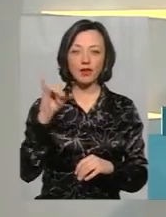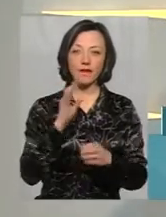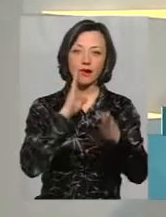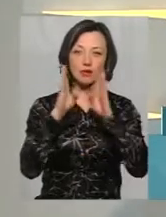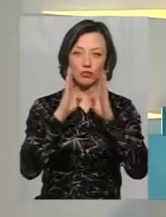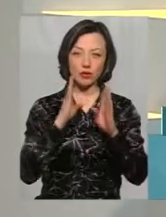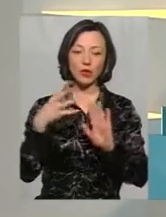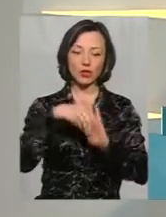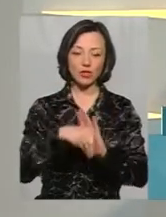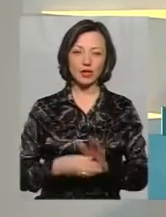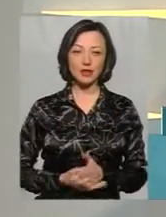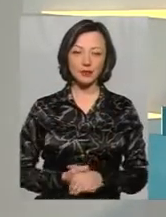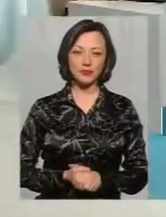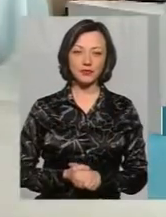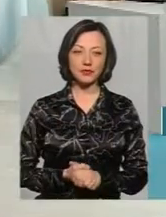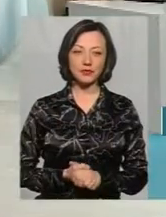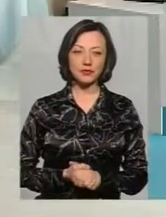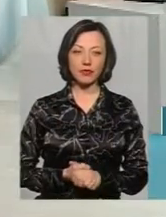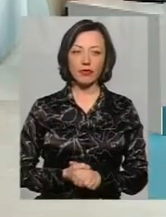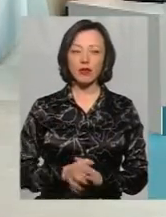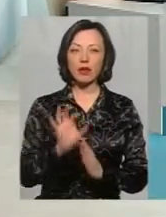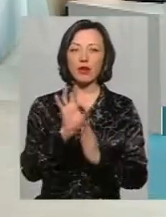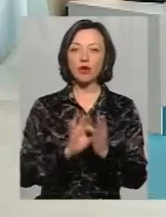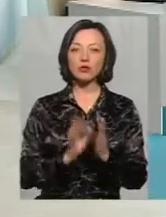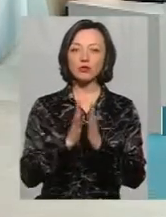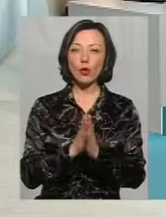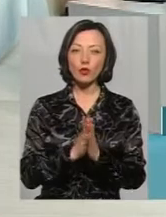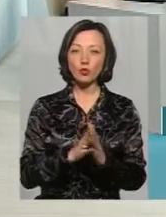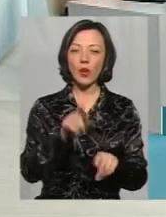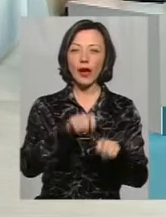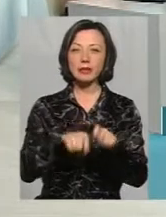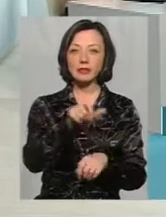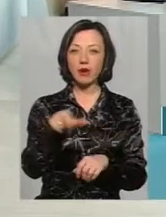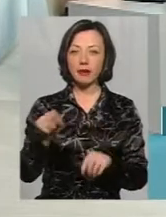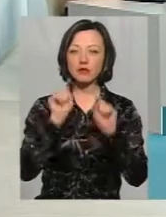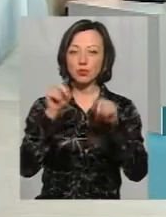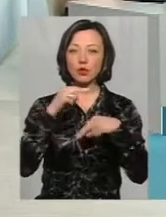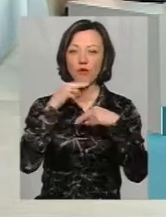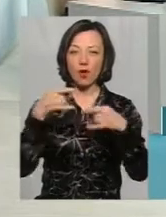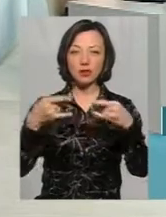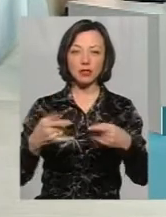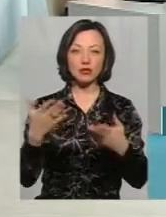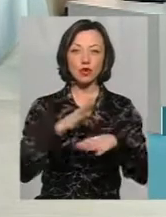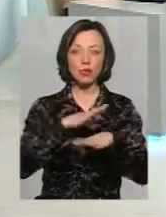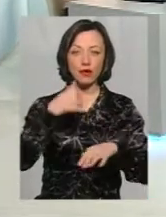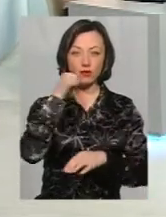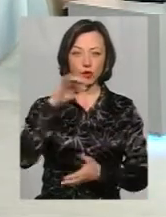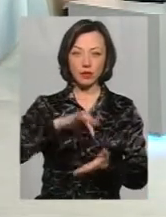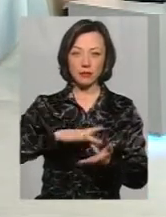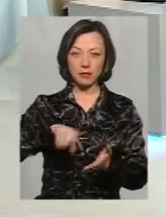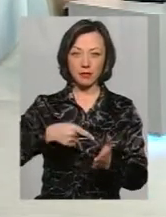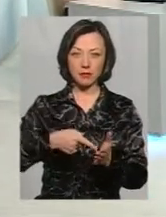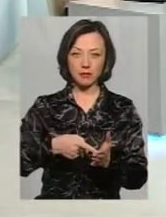Фейсбук. Долучайтеся. Одразу прошу експертів звернути увагу на екран, якщо ви не були вчора у центрі.